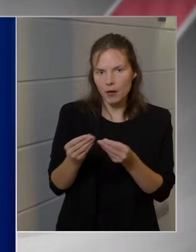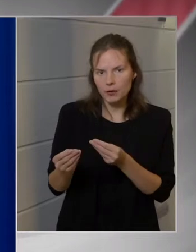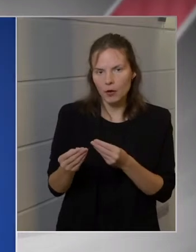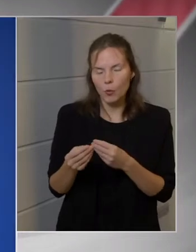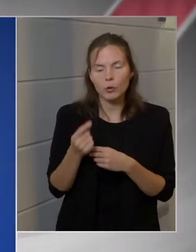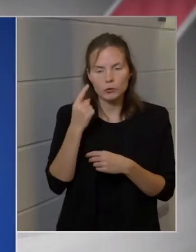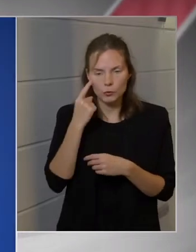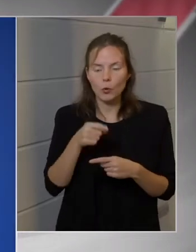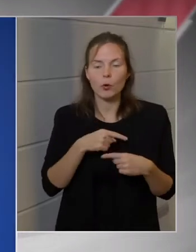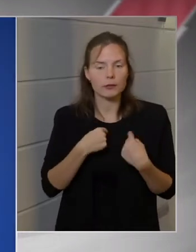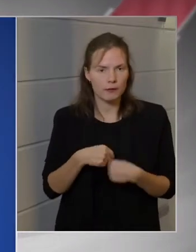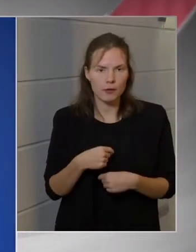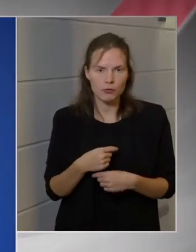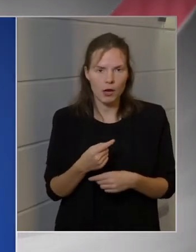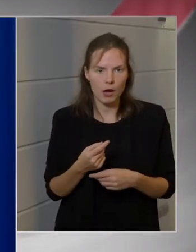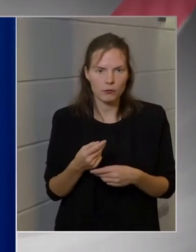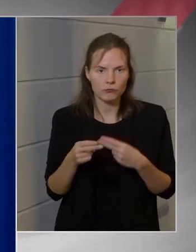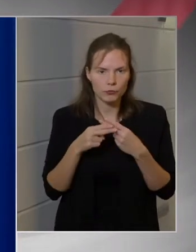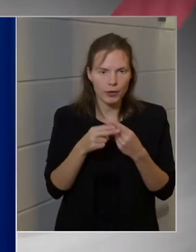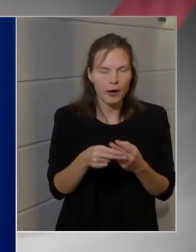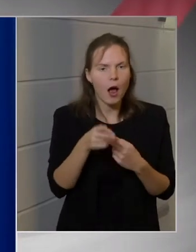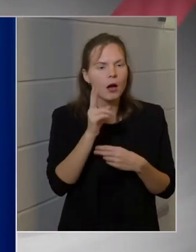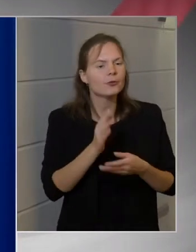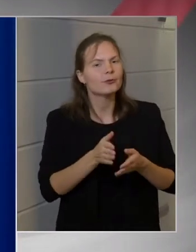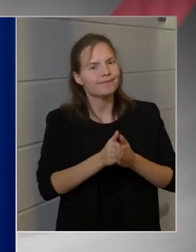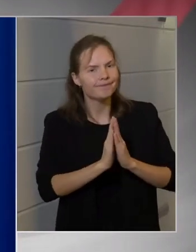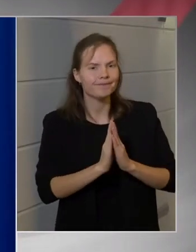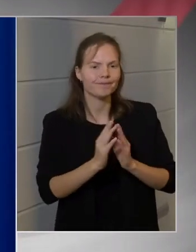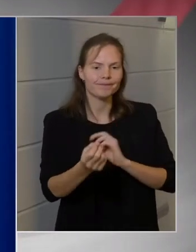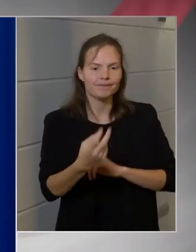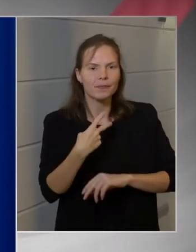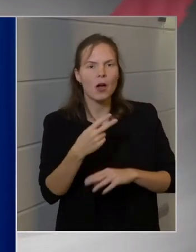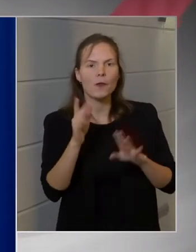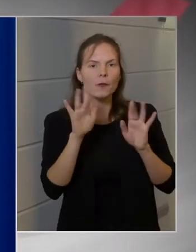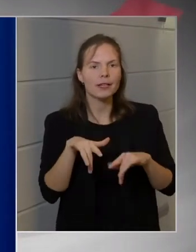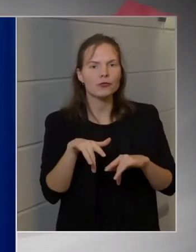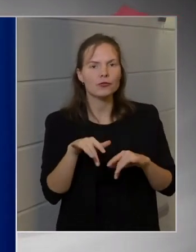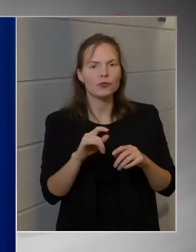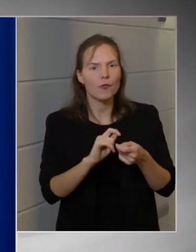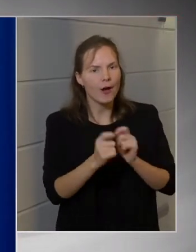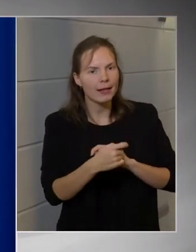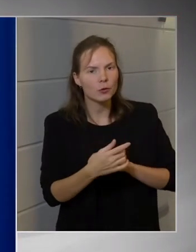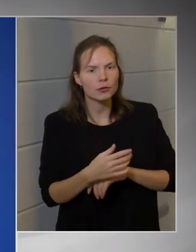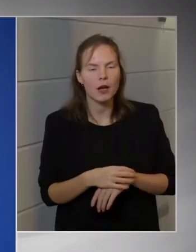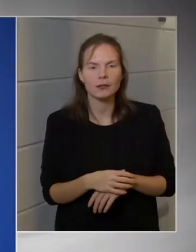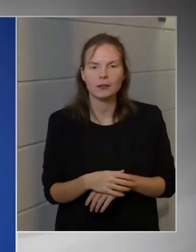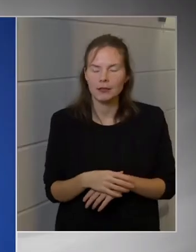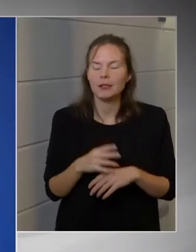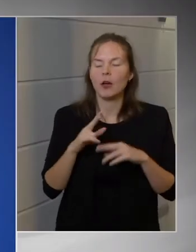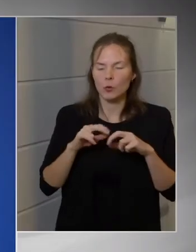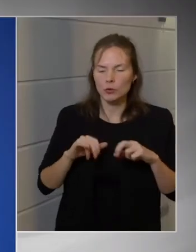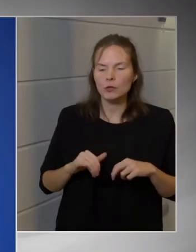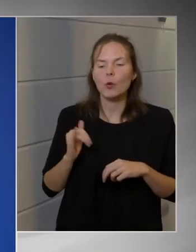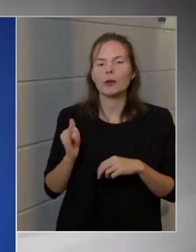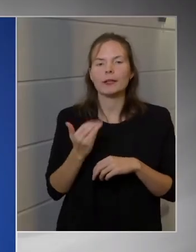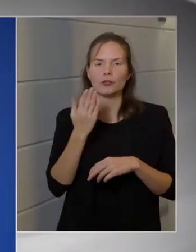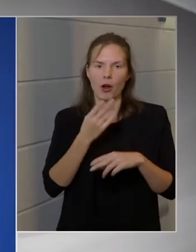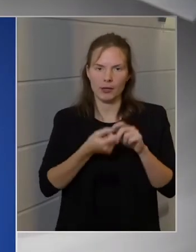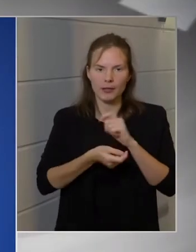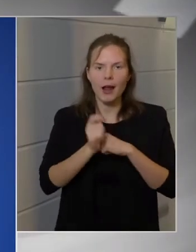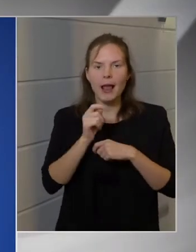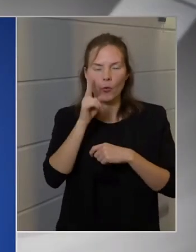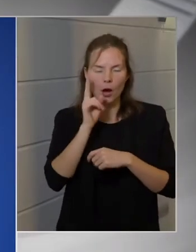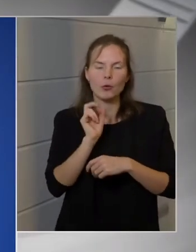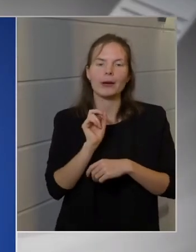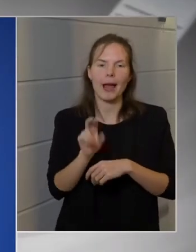jöttem, hogy... szívesen segítek. Megtennél, hogy elküldi a mostani frissített változatot ebből? Kutatok, kutatok, és hogyha megtalálom, akkor